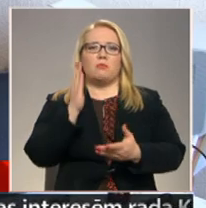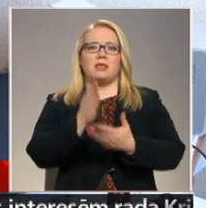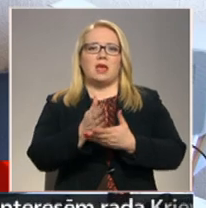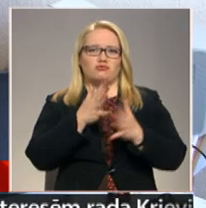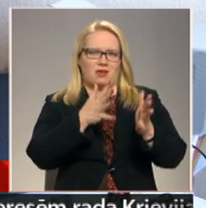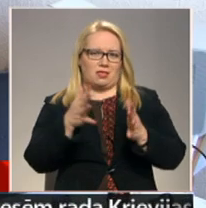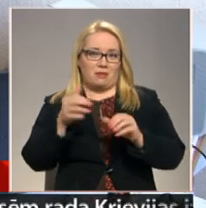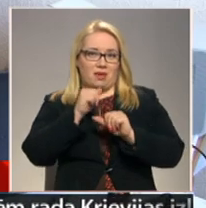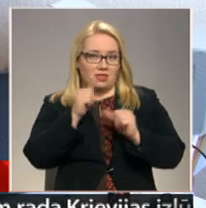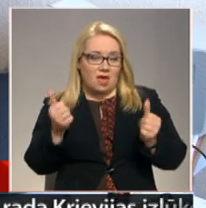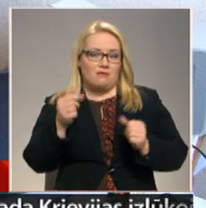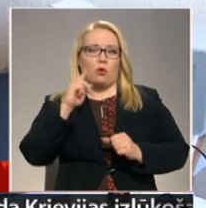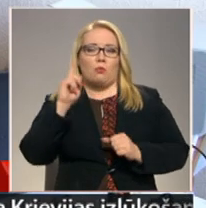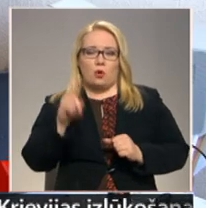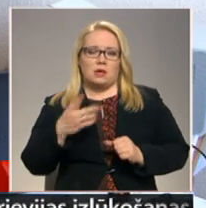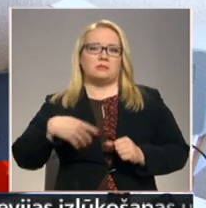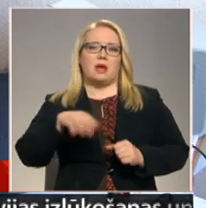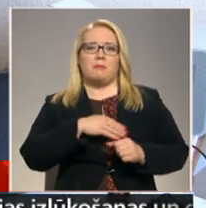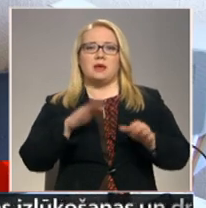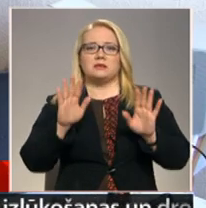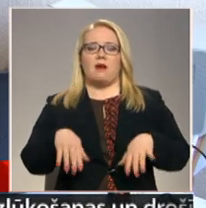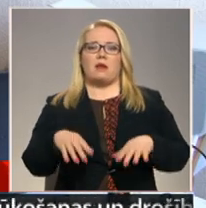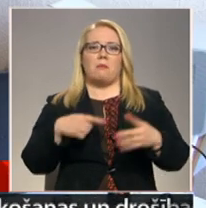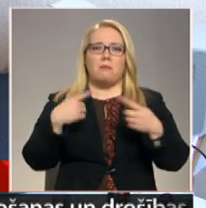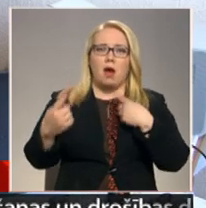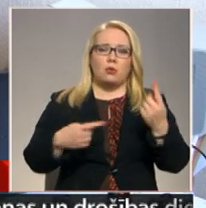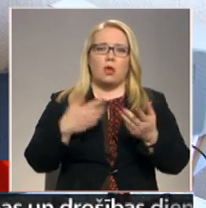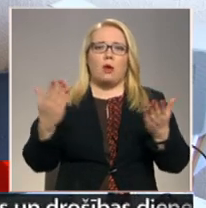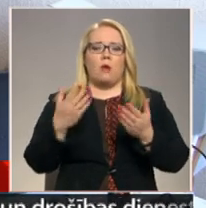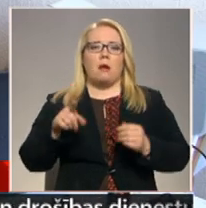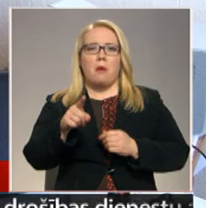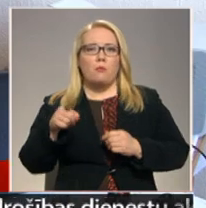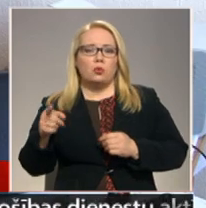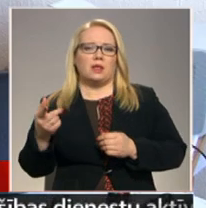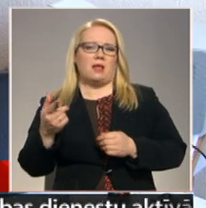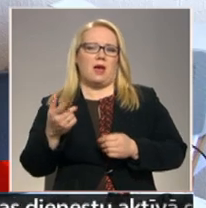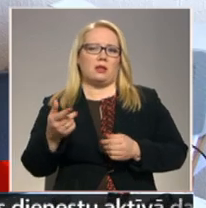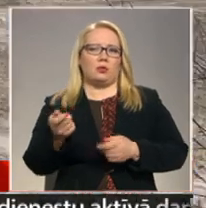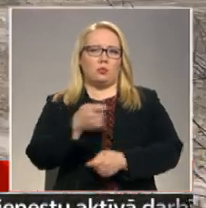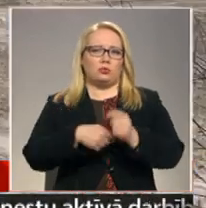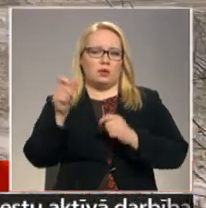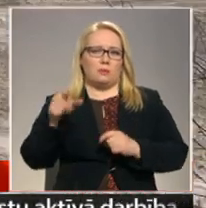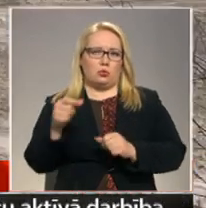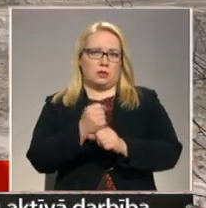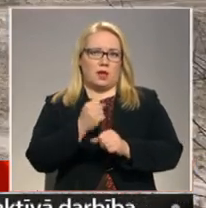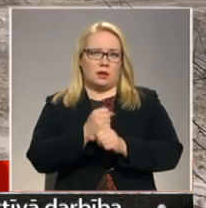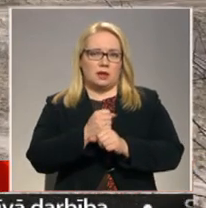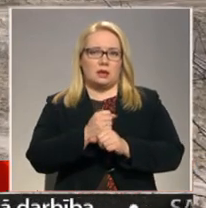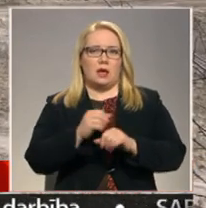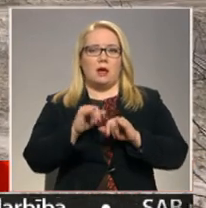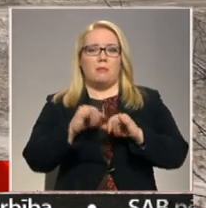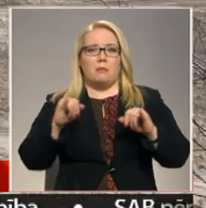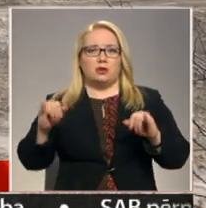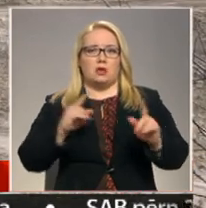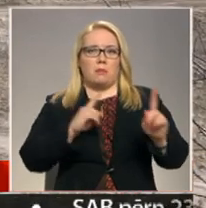nevar. Protams, ka mēs varam veikt pārrunas, kaut kā pamudināt uzņēmējus to darīt. Paplašinātos maršrutus būtu